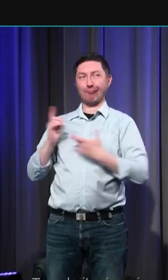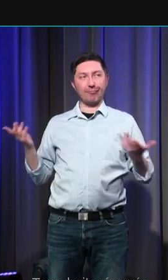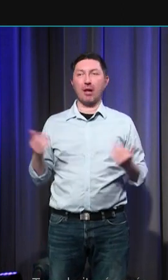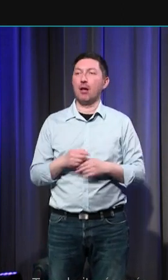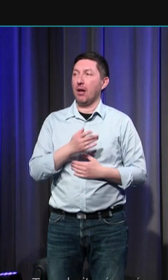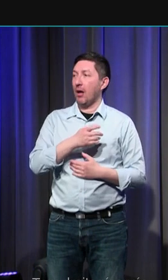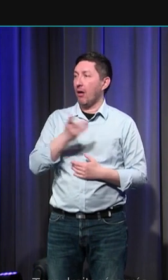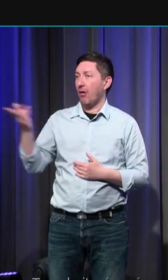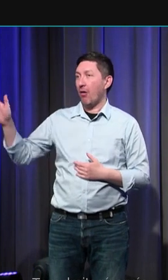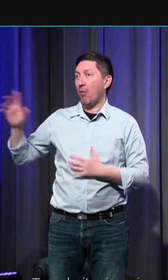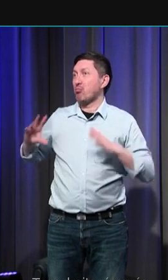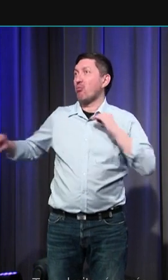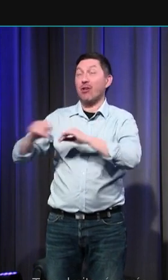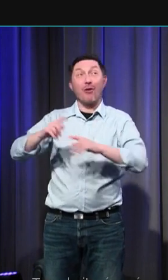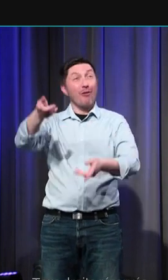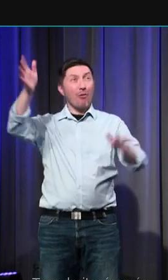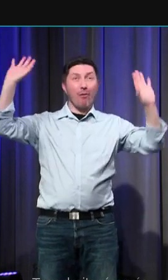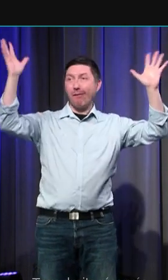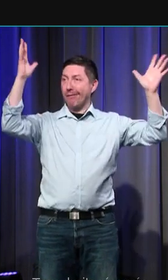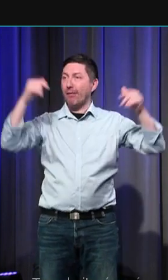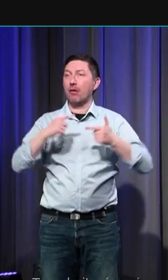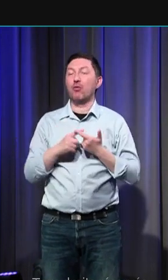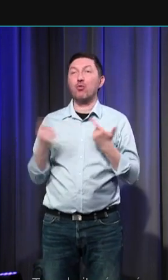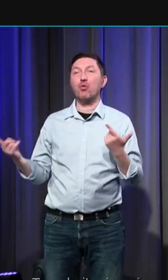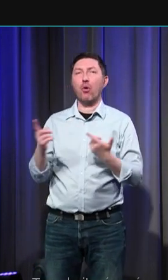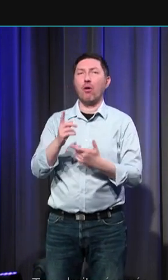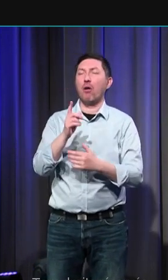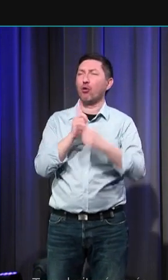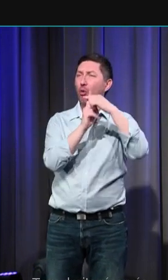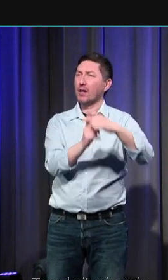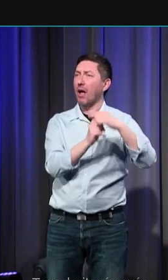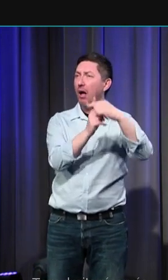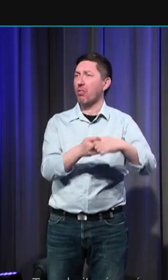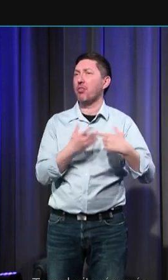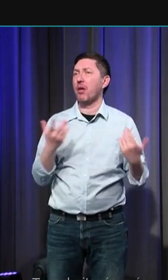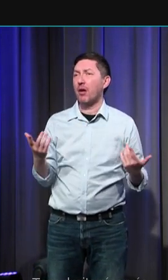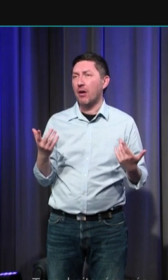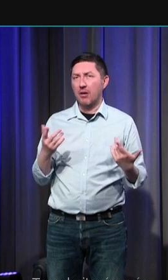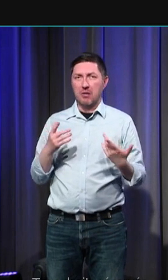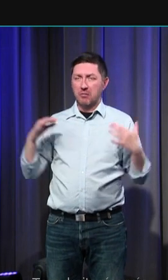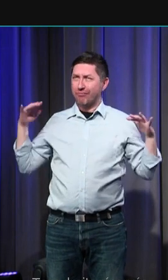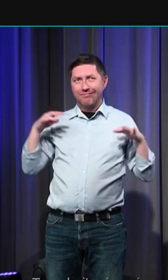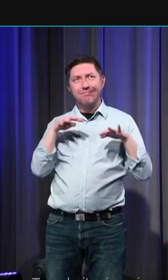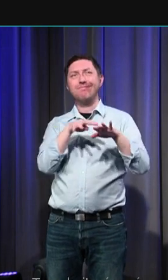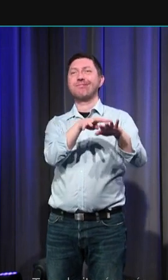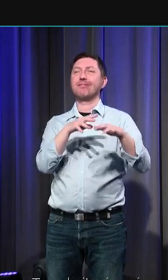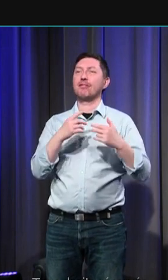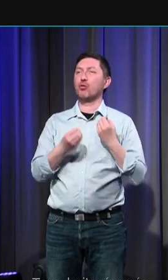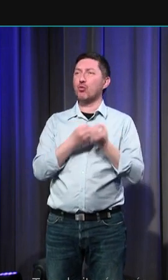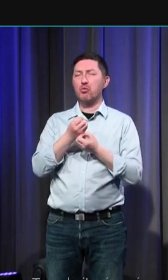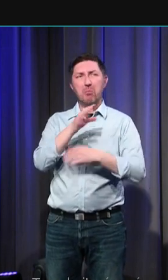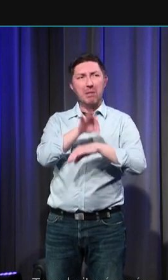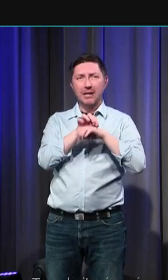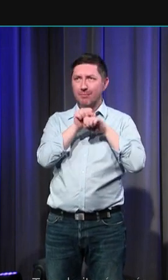encore de la croisade la peur quand arrive l'armée ennemie ou une épidémie qu'elles expriment un moment de